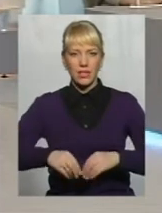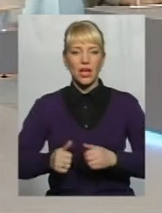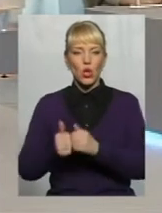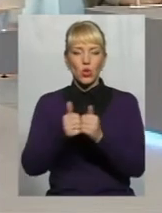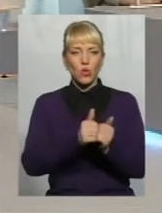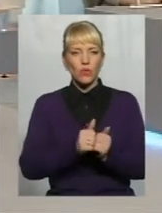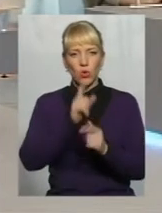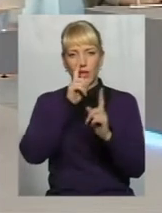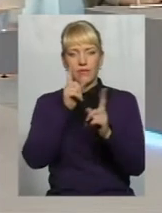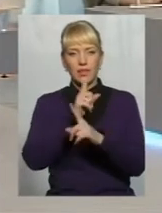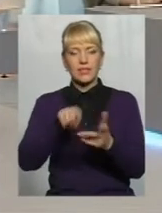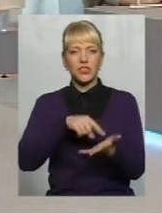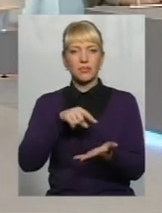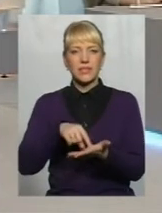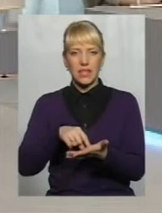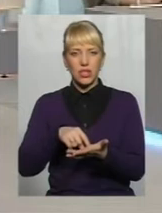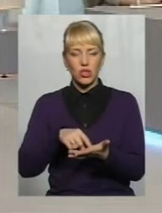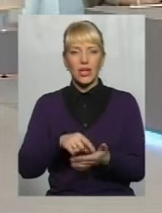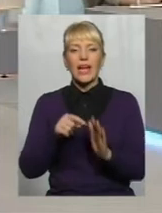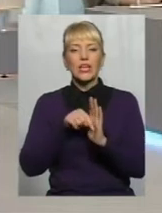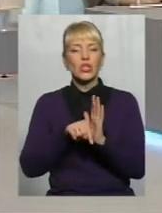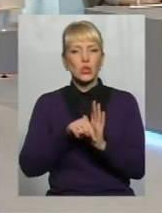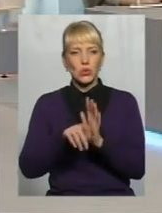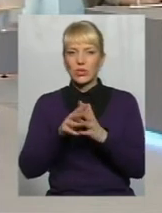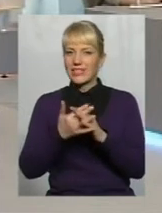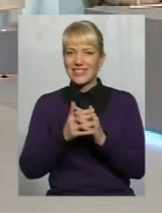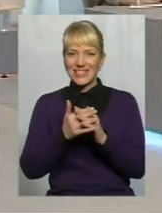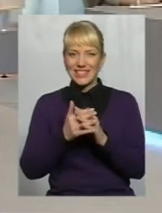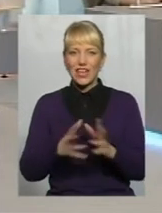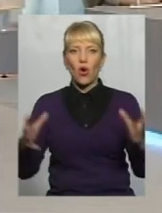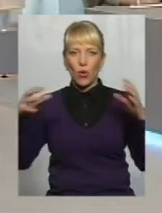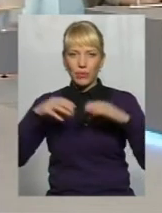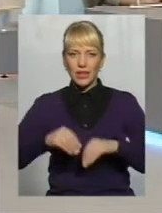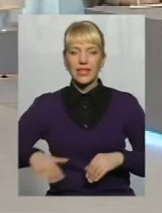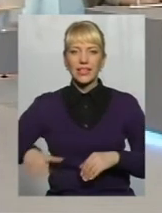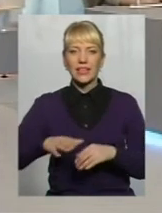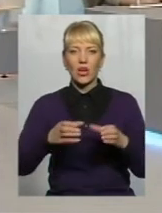невеличких містечок І суто сільські об'єднані тергромади